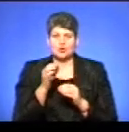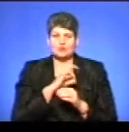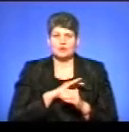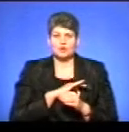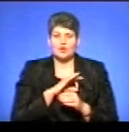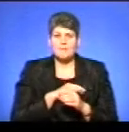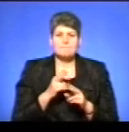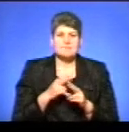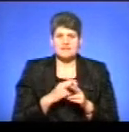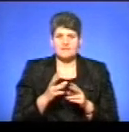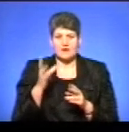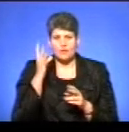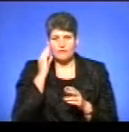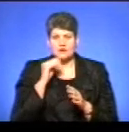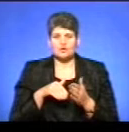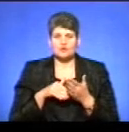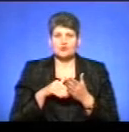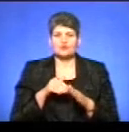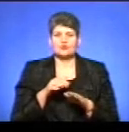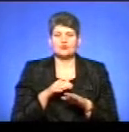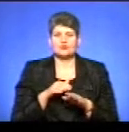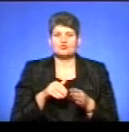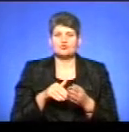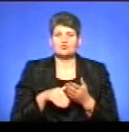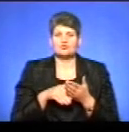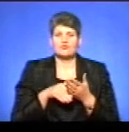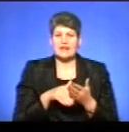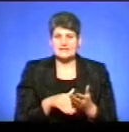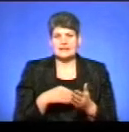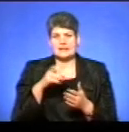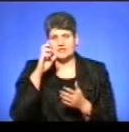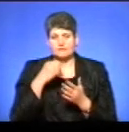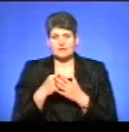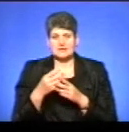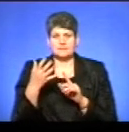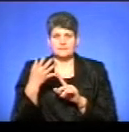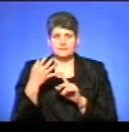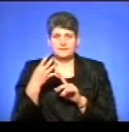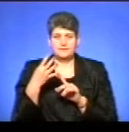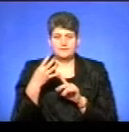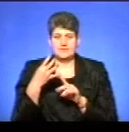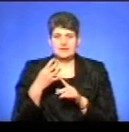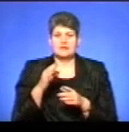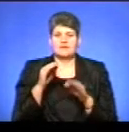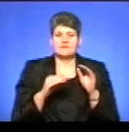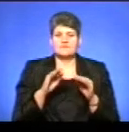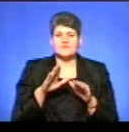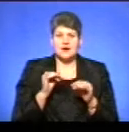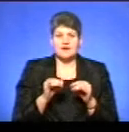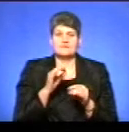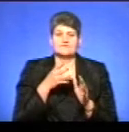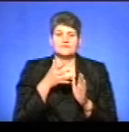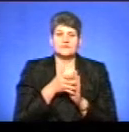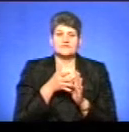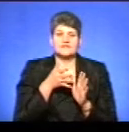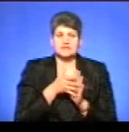без урахування субвенцій з державного бюджету. Четверте – це питома видатків на отримання апарату управління